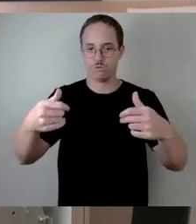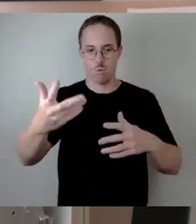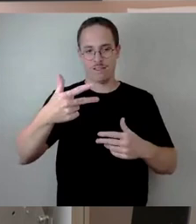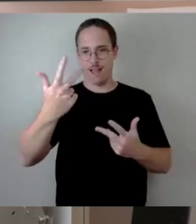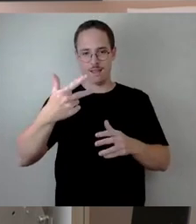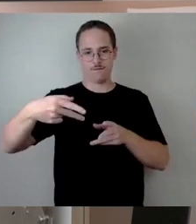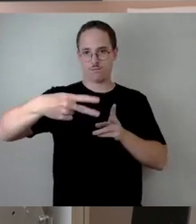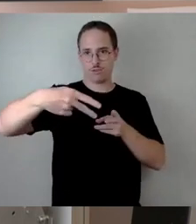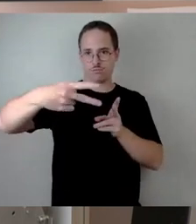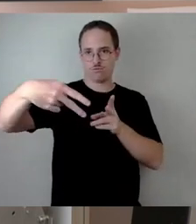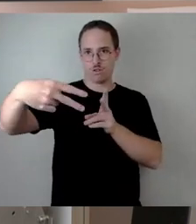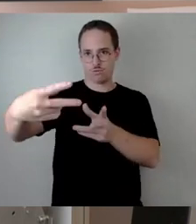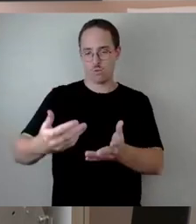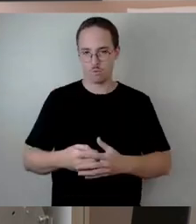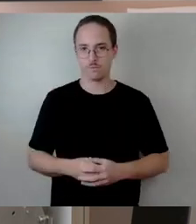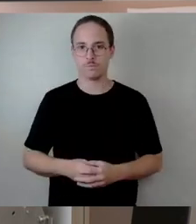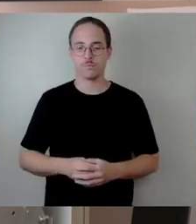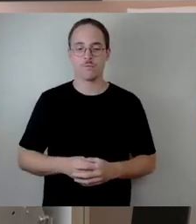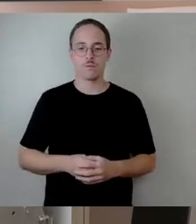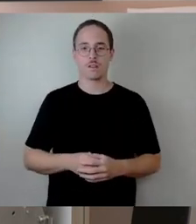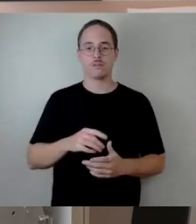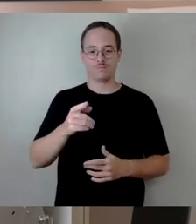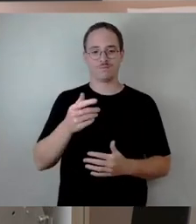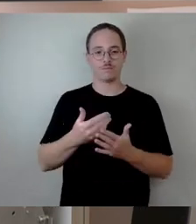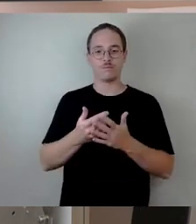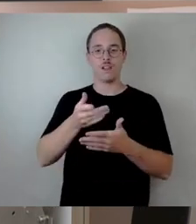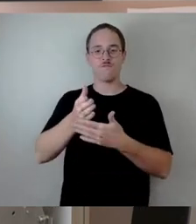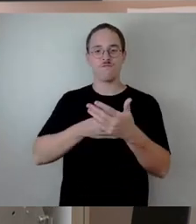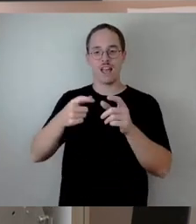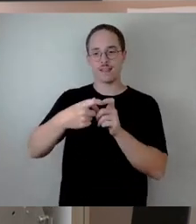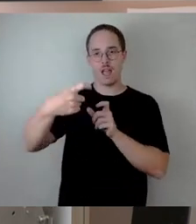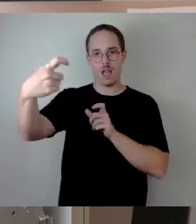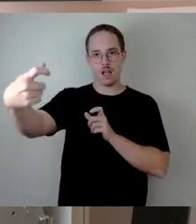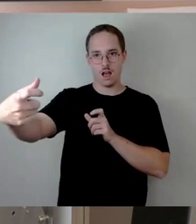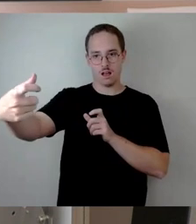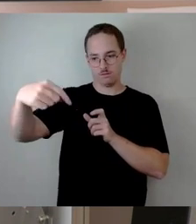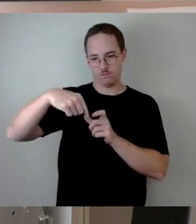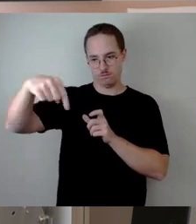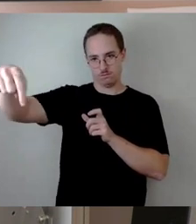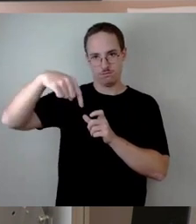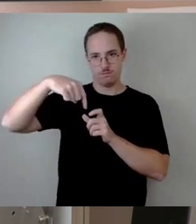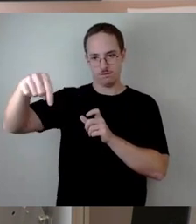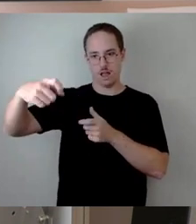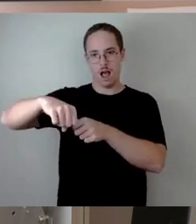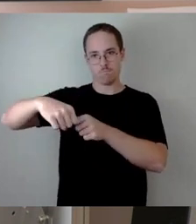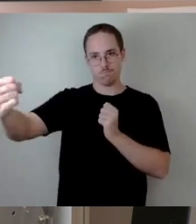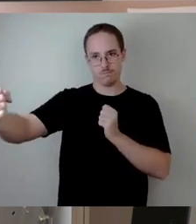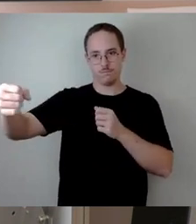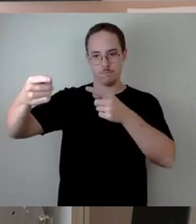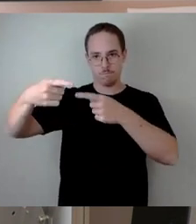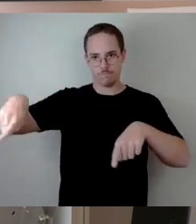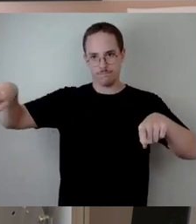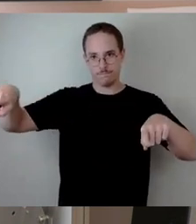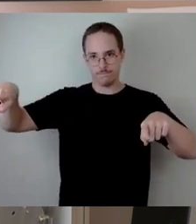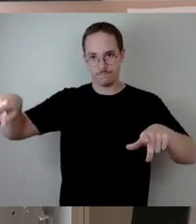ist abgerissen bei dem Einsturz der Brücke. Auch liegen sie an einer Stelle, das ist der Pfeiler, wo